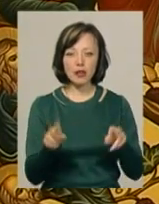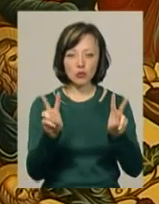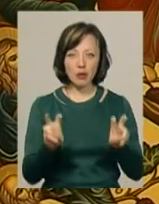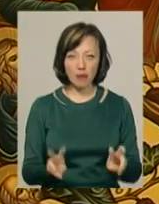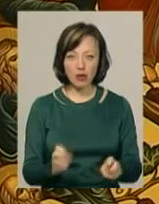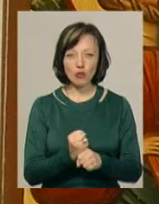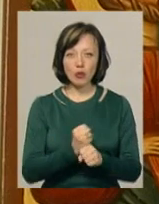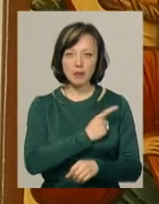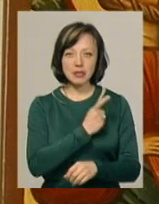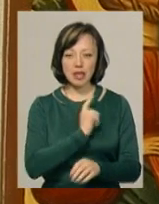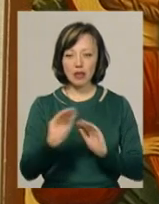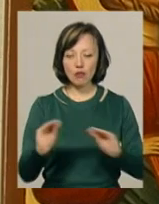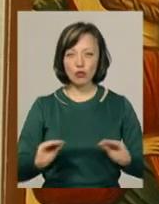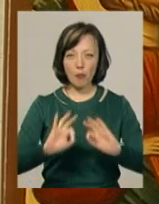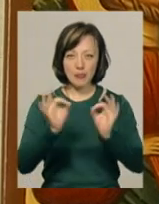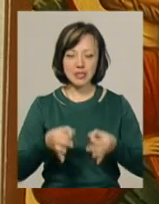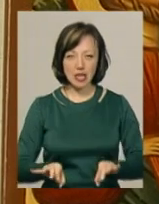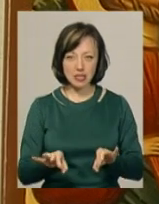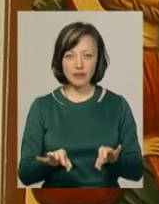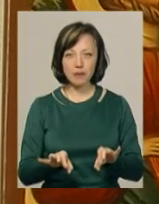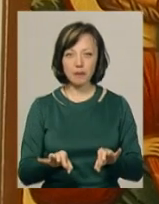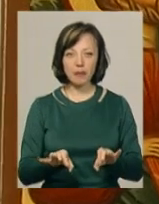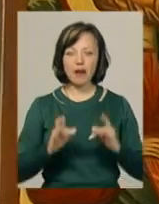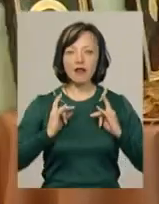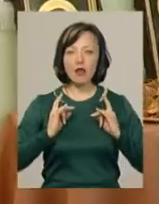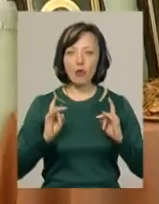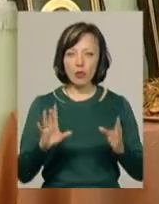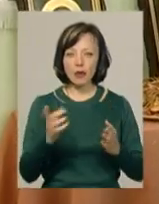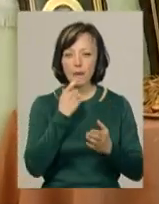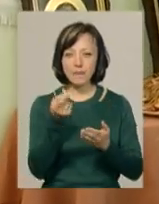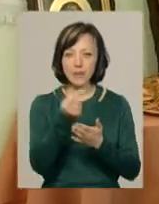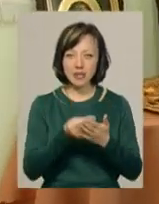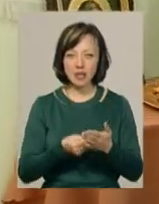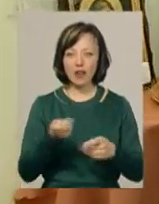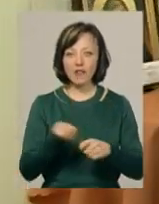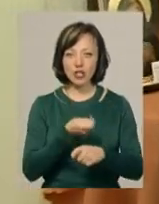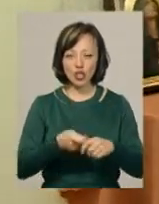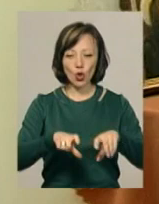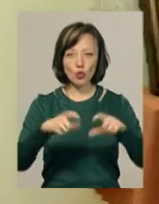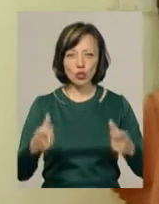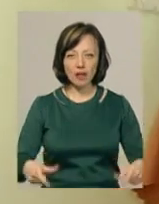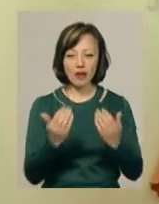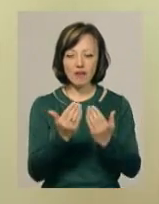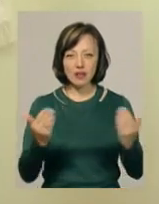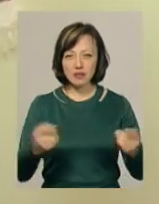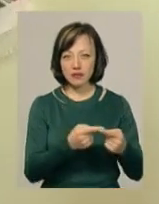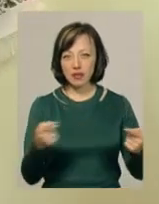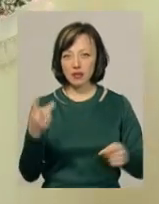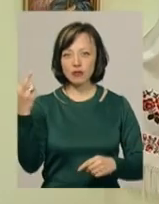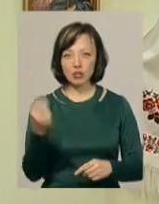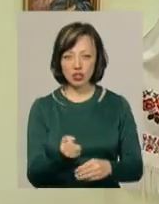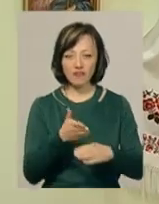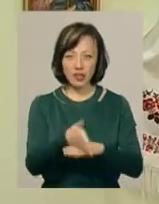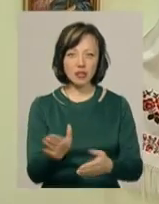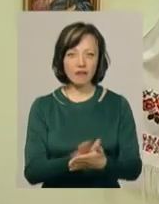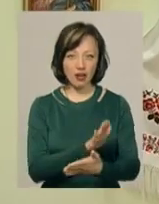Крім того, роботи майстрів декоративно-прикладного мистецтва, великодніх подільських писанок та вишитих рушників. Виставка діятиме упродовж двох тижнів,